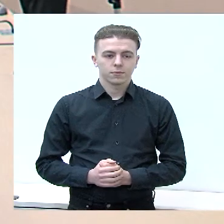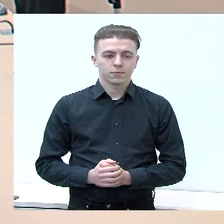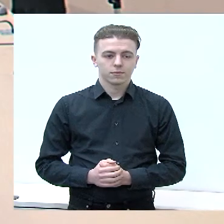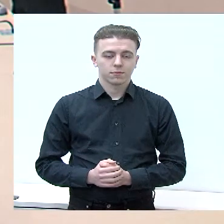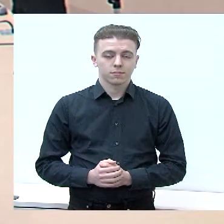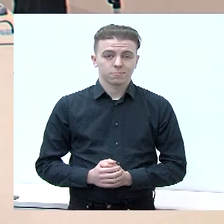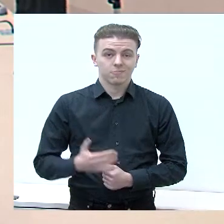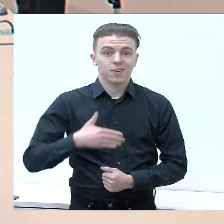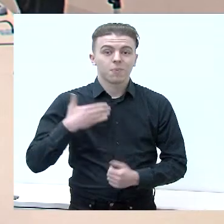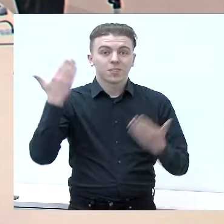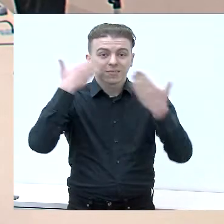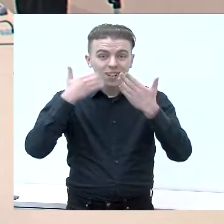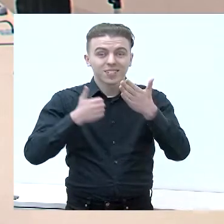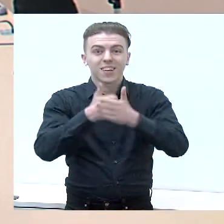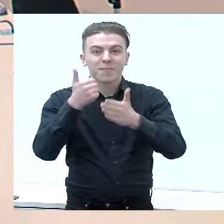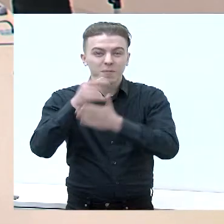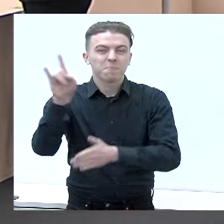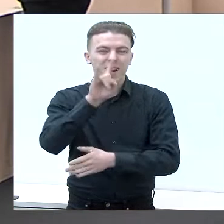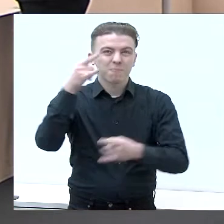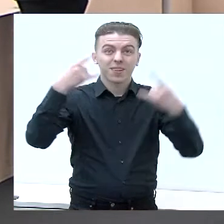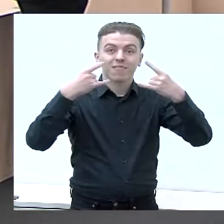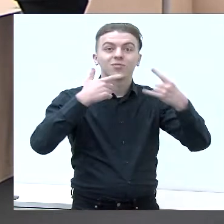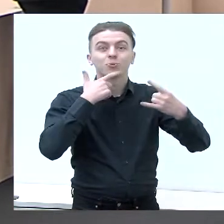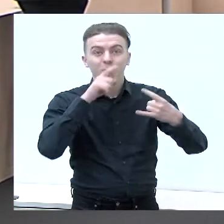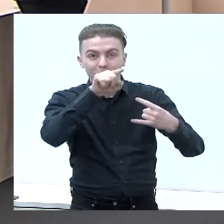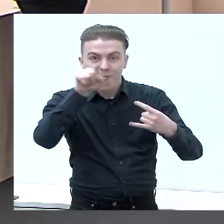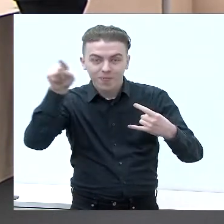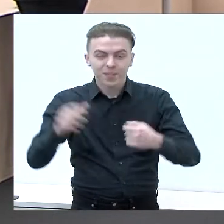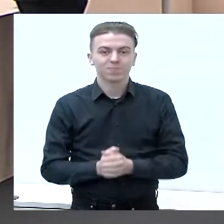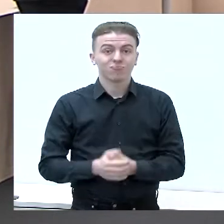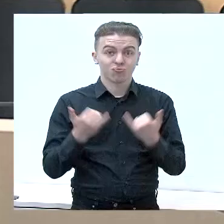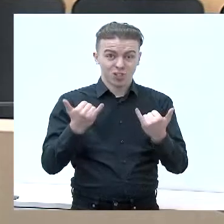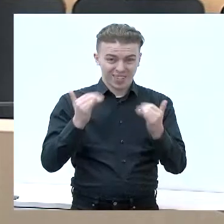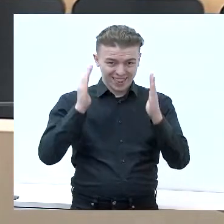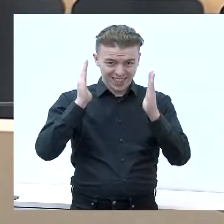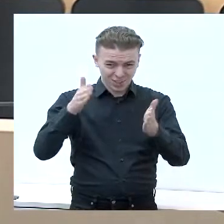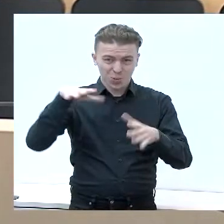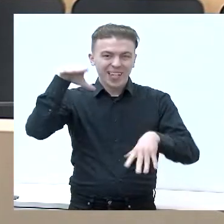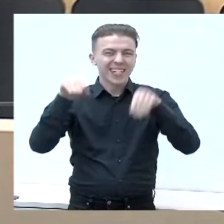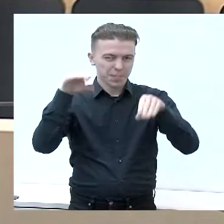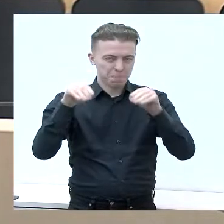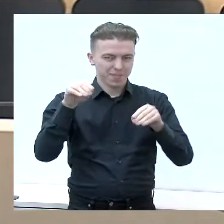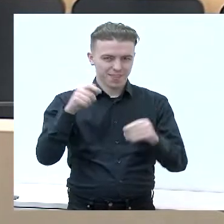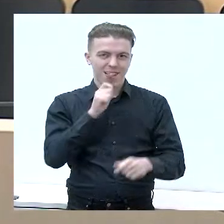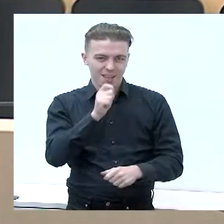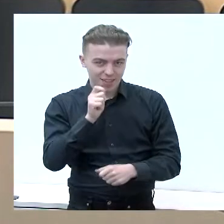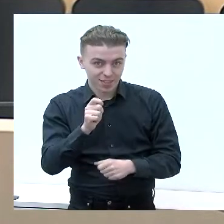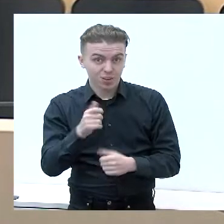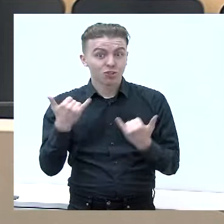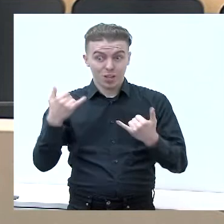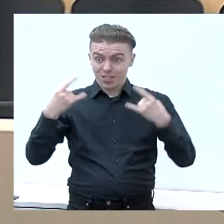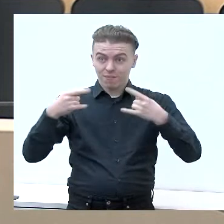Labas vakras gerbiami Mariampliais televizijos žiūrovai. Šiandien tiesioginėje rinkiminėje laidoje mūsų televizijoje